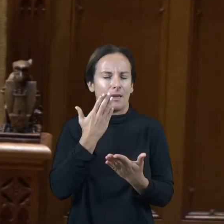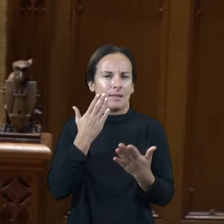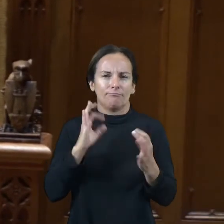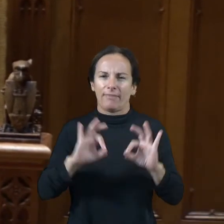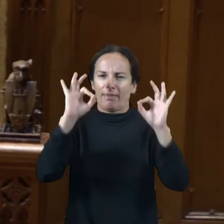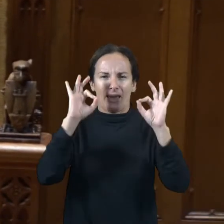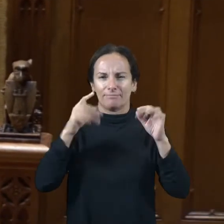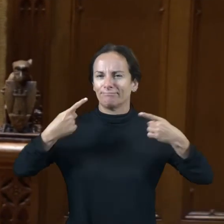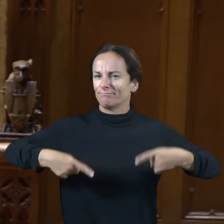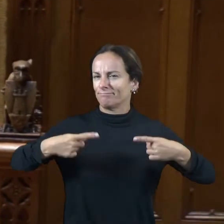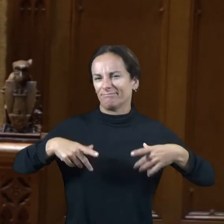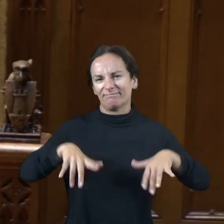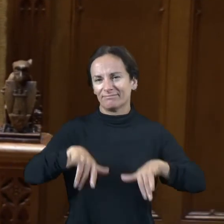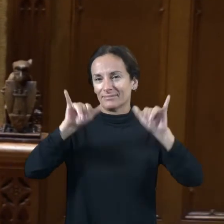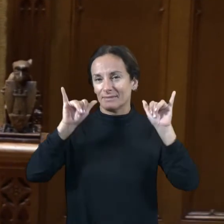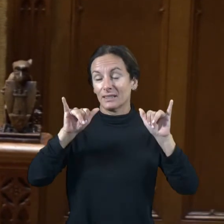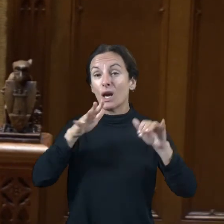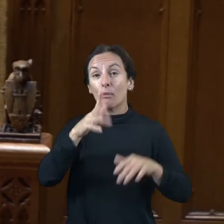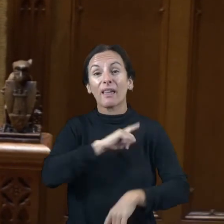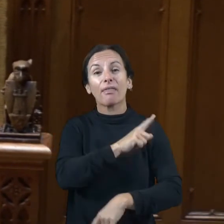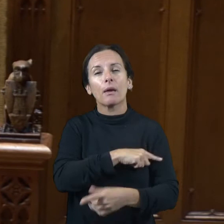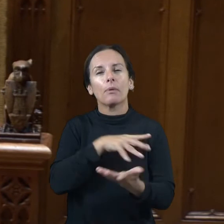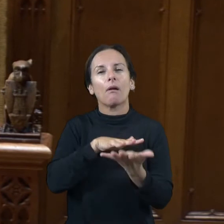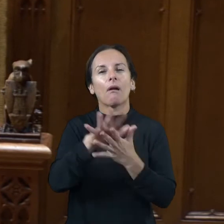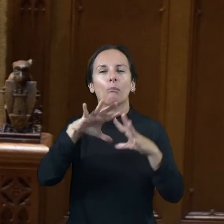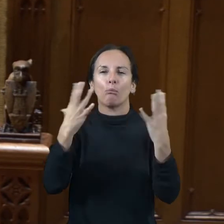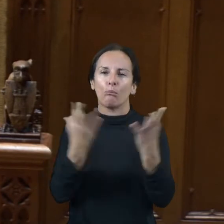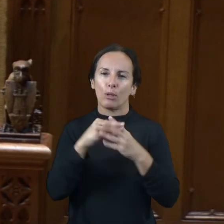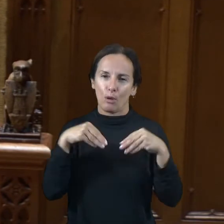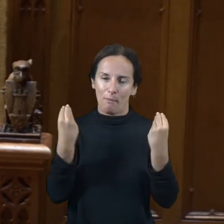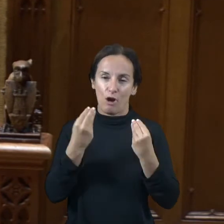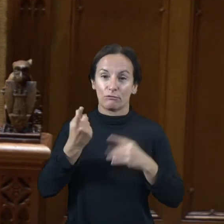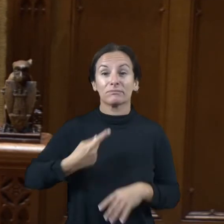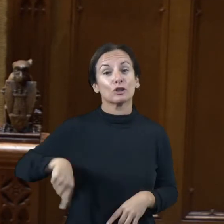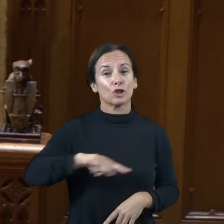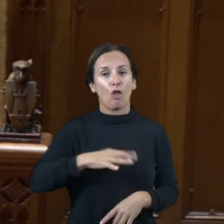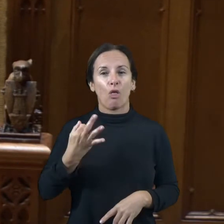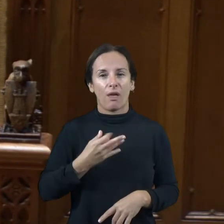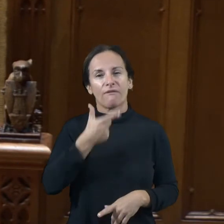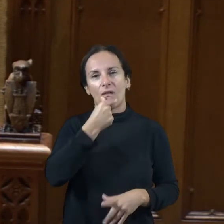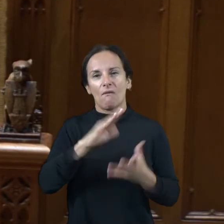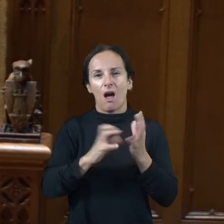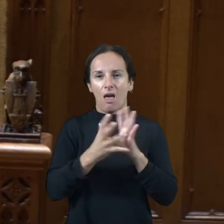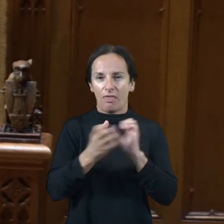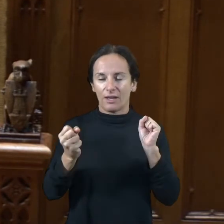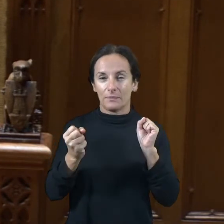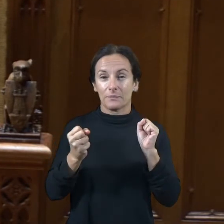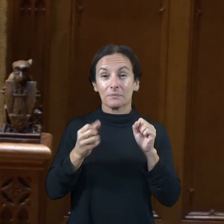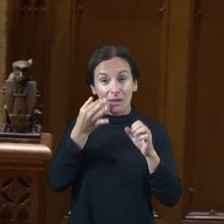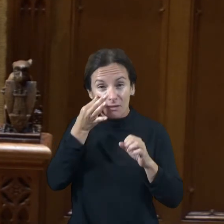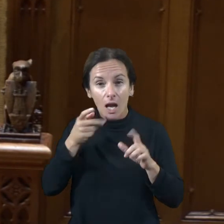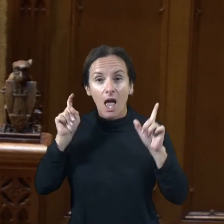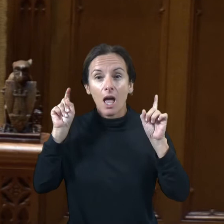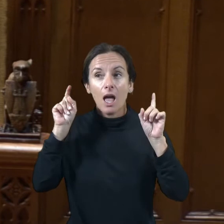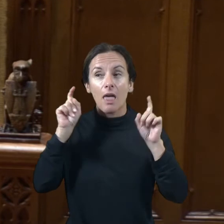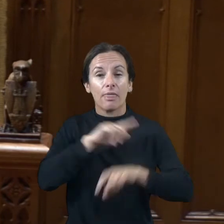millor i que realment és algo que nosaltres hem de estar tots de acuerdo realment el deporte en la educación i el deporte